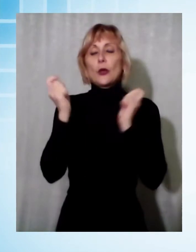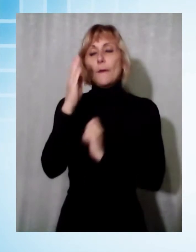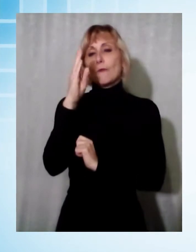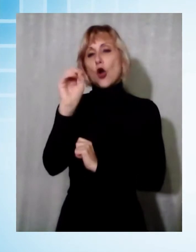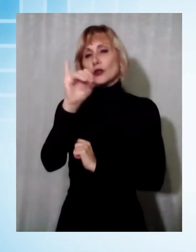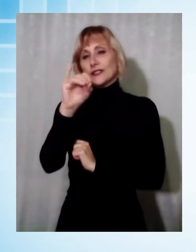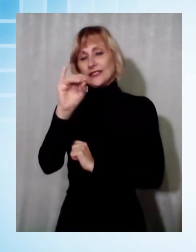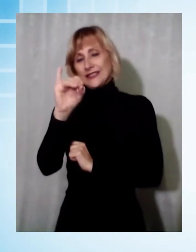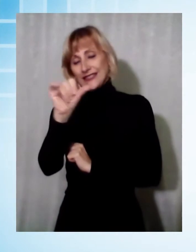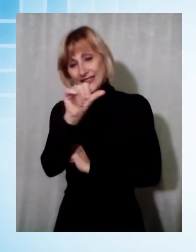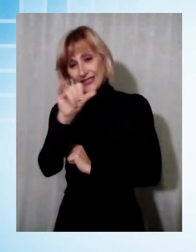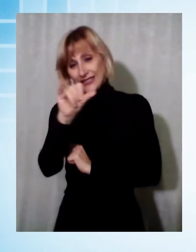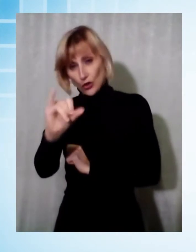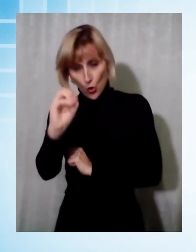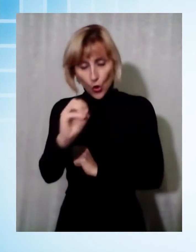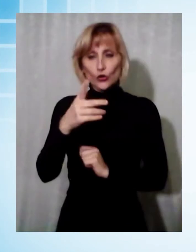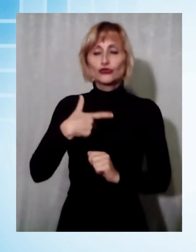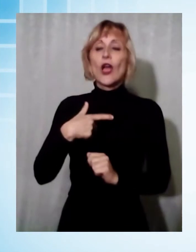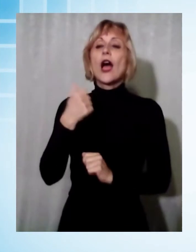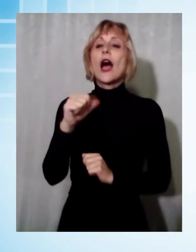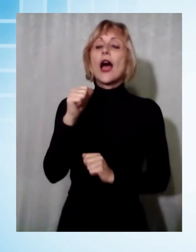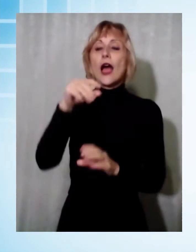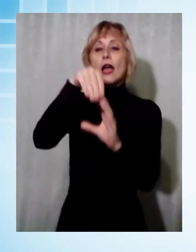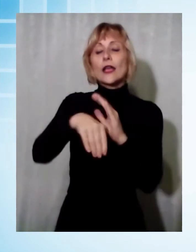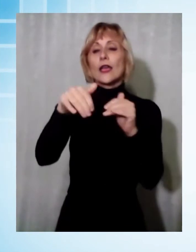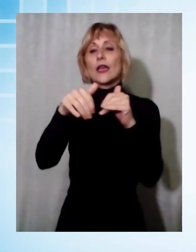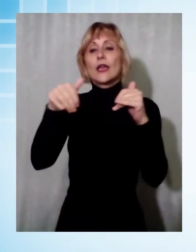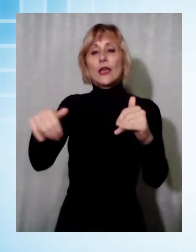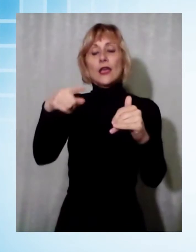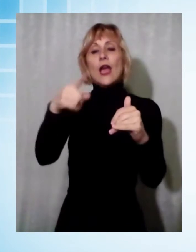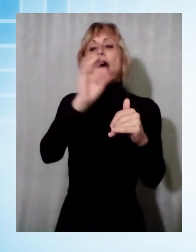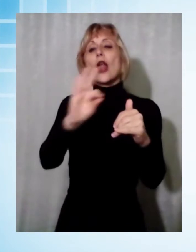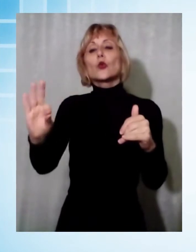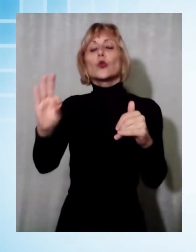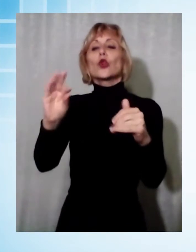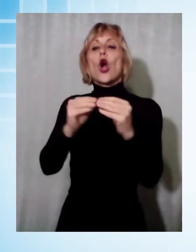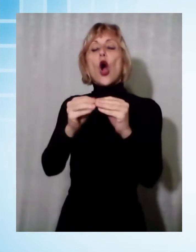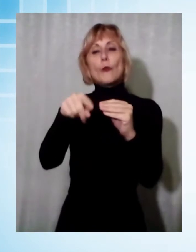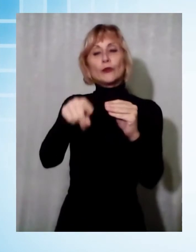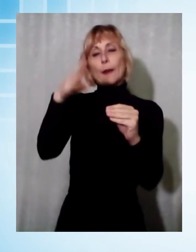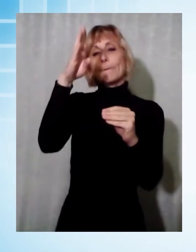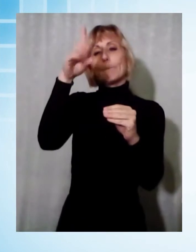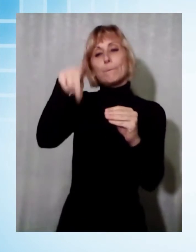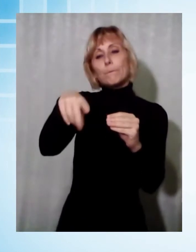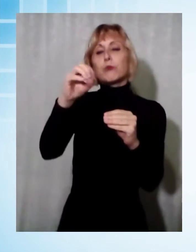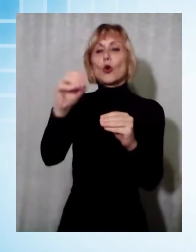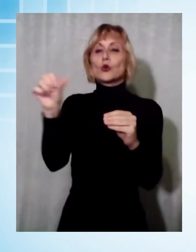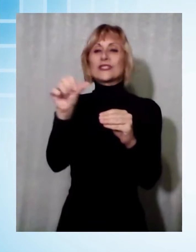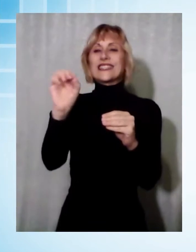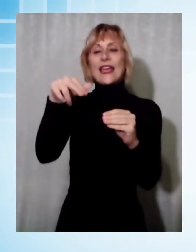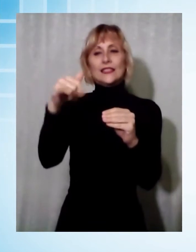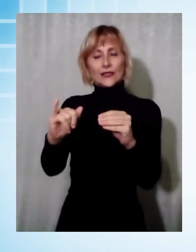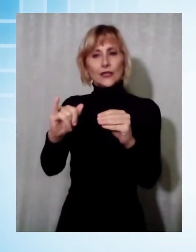peraltro, anche alcune opere del maestro Possenti, di cui la Banca possiede un'ampia collezione.